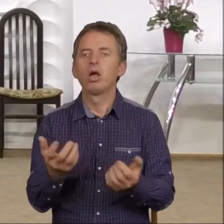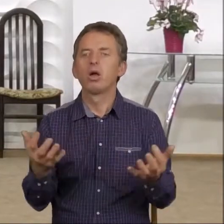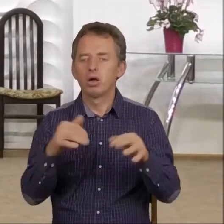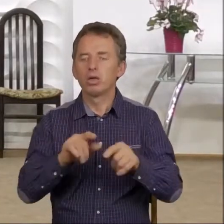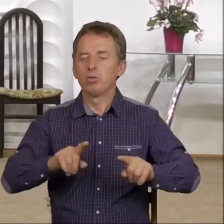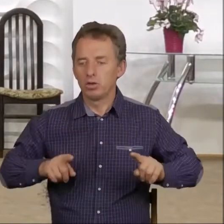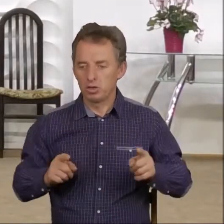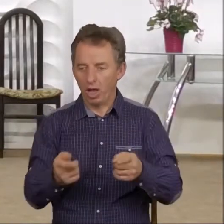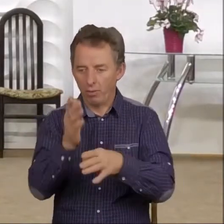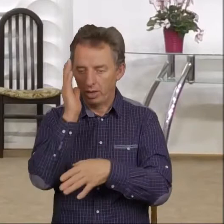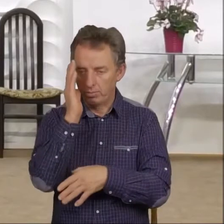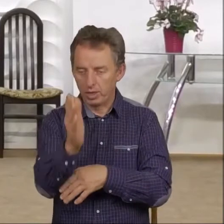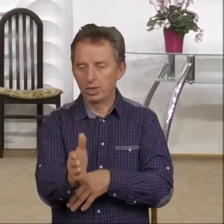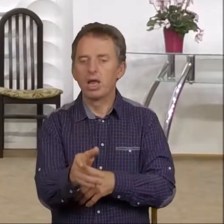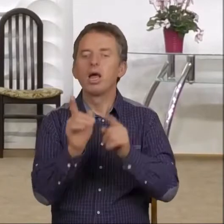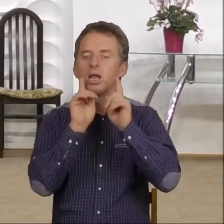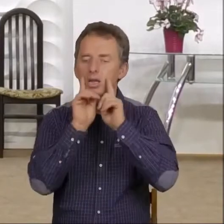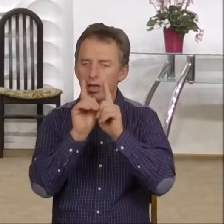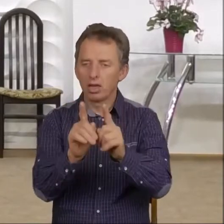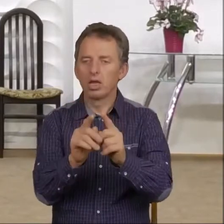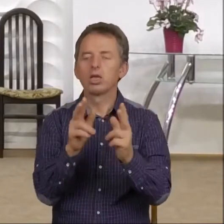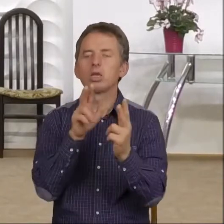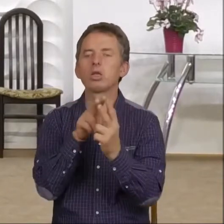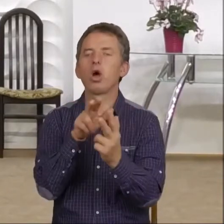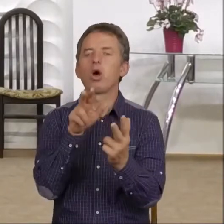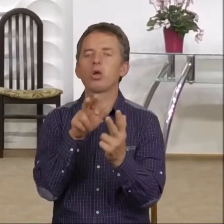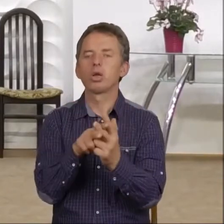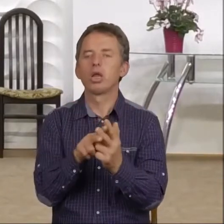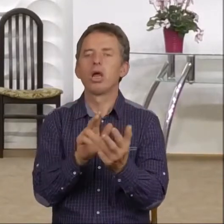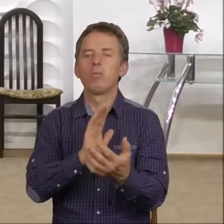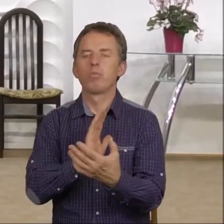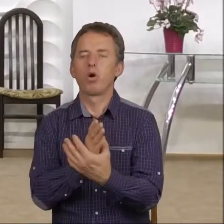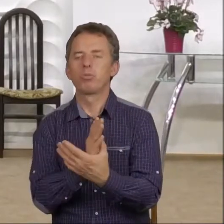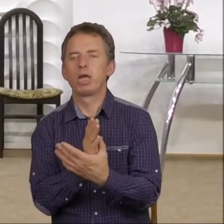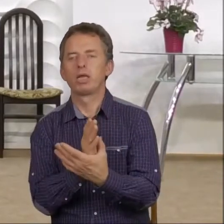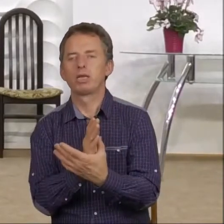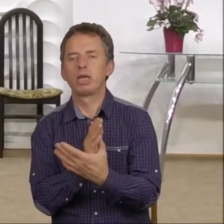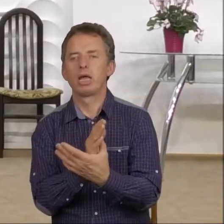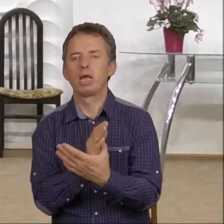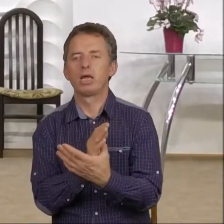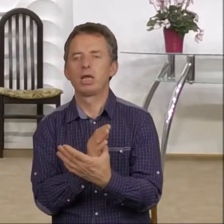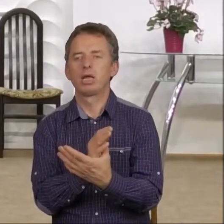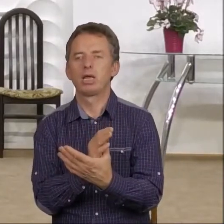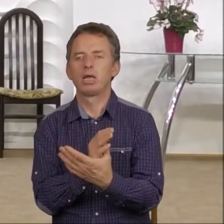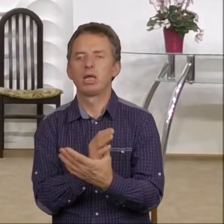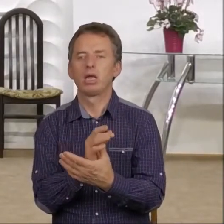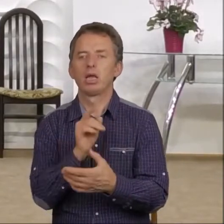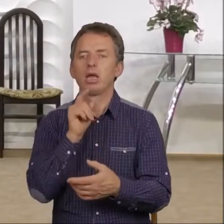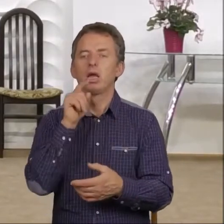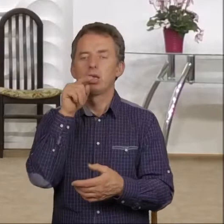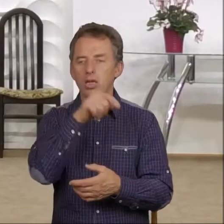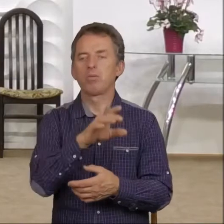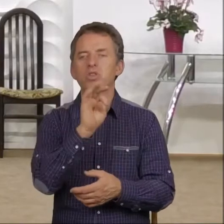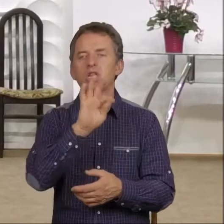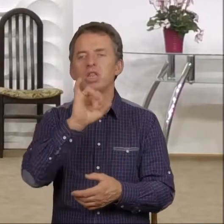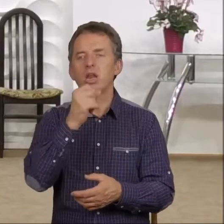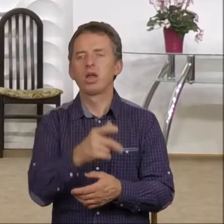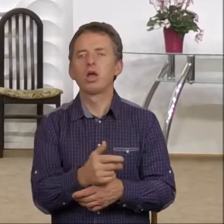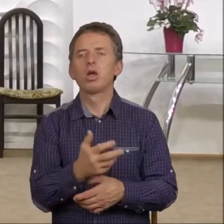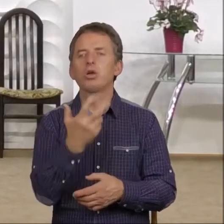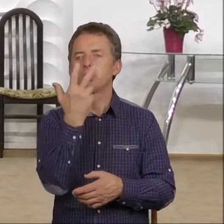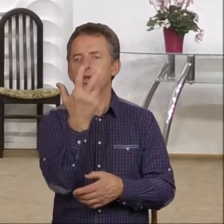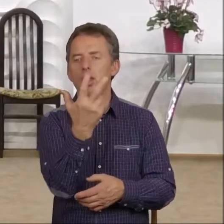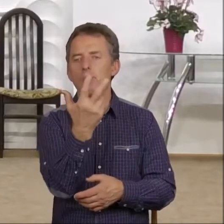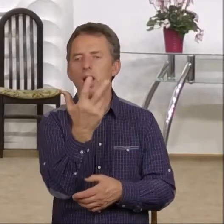rozegrać, będzie tak naprawdę stoczona pomiędzy tym triumviratem, tymi trzema